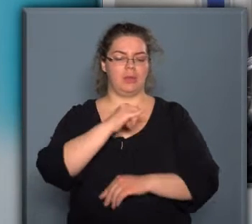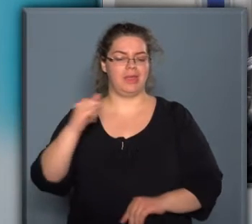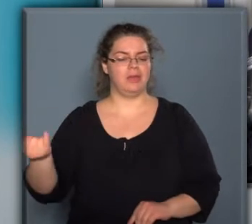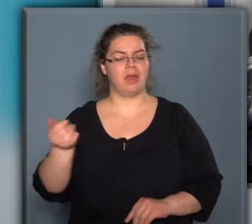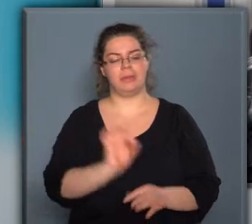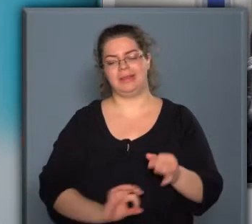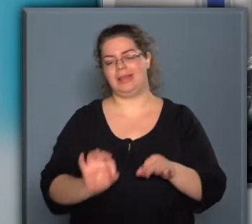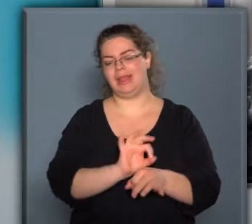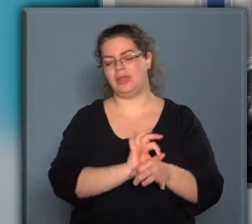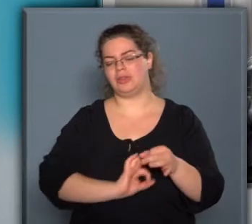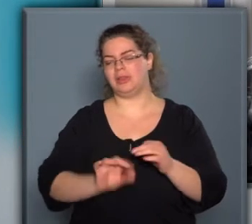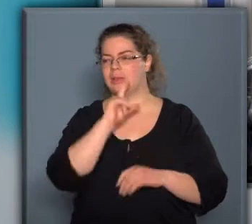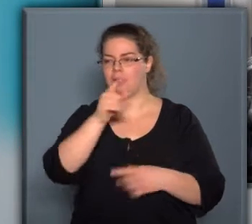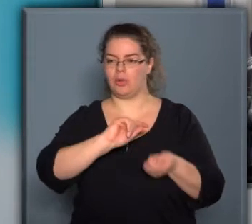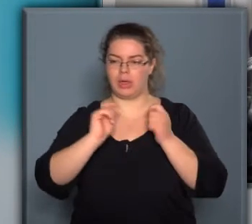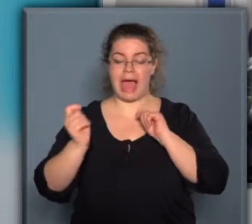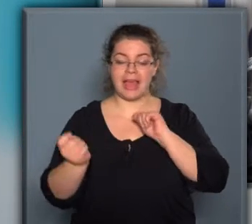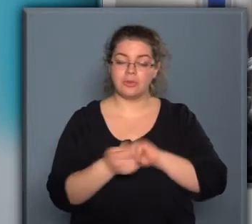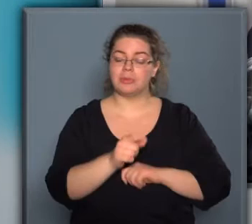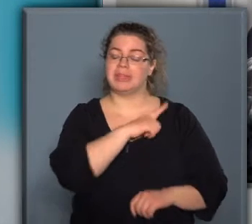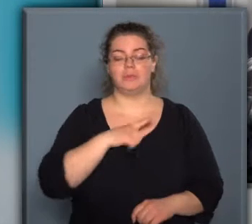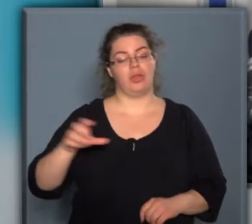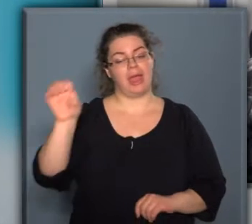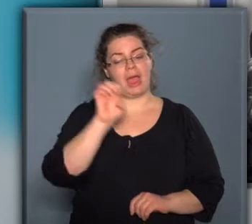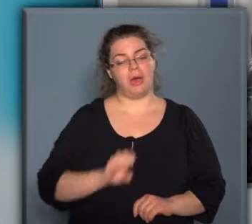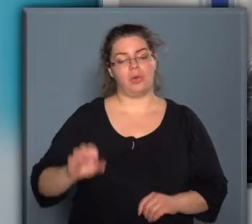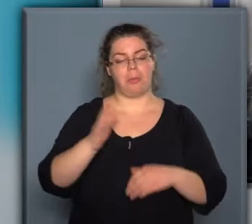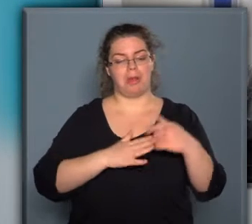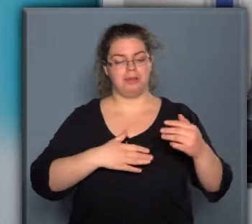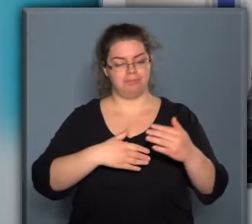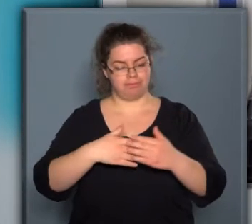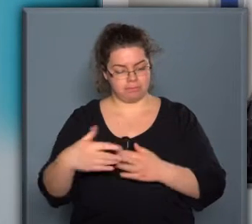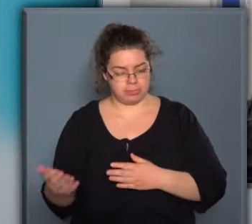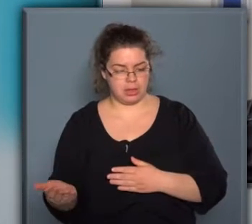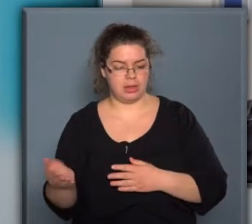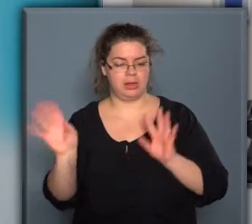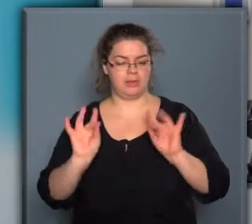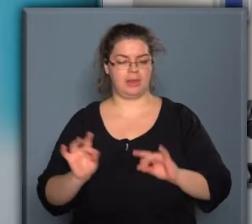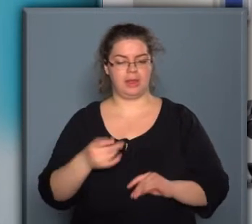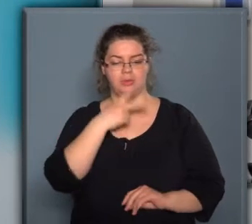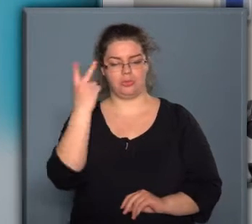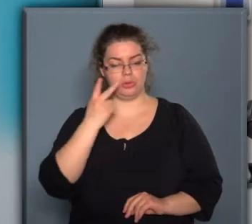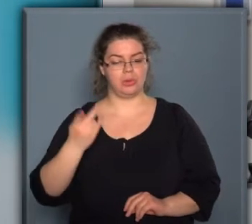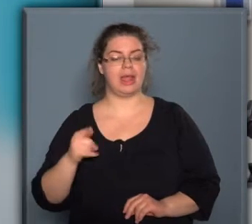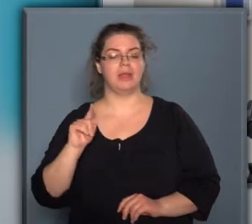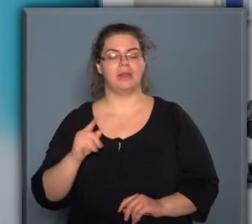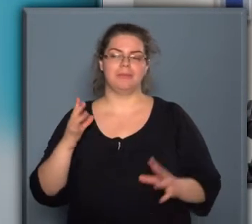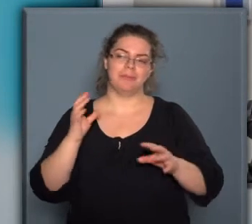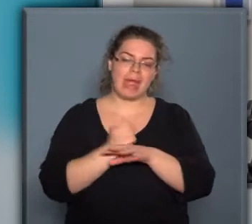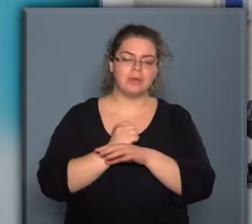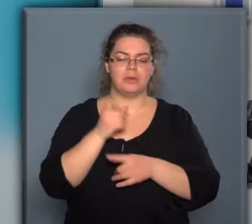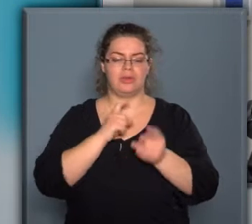években teljes egészében át fogja formálni nemcsak Európa ipari és céges kultúráját, hanem